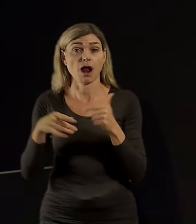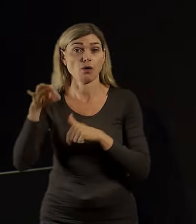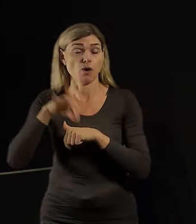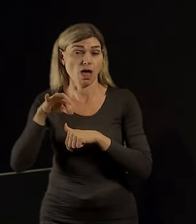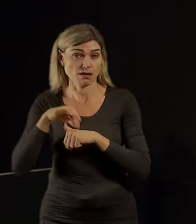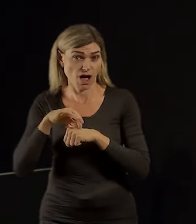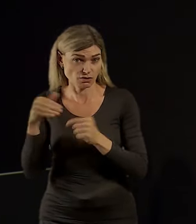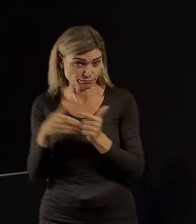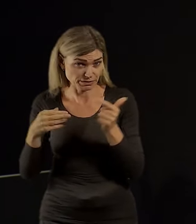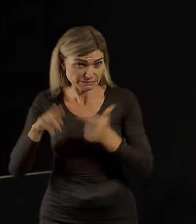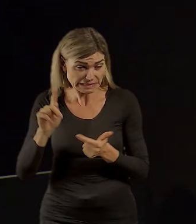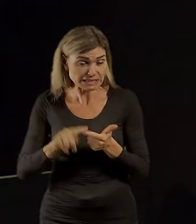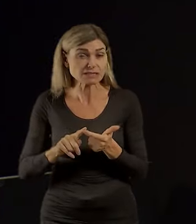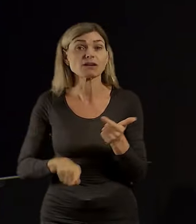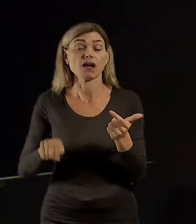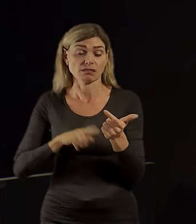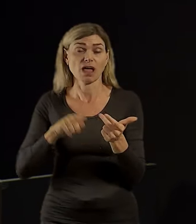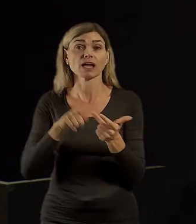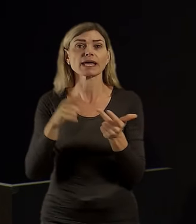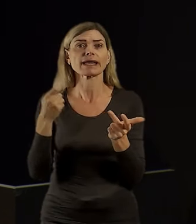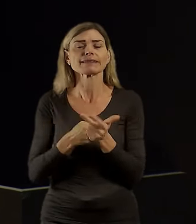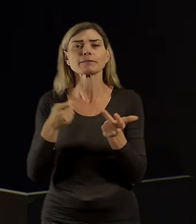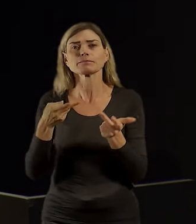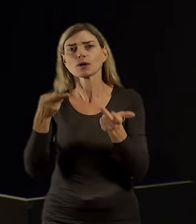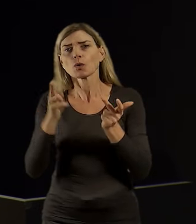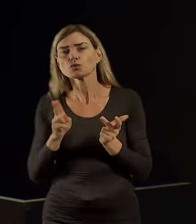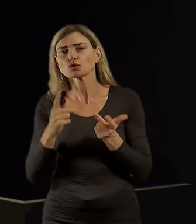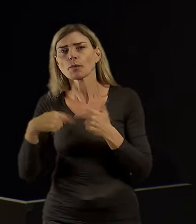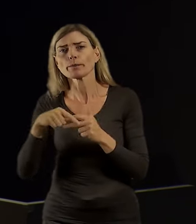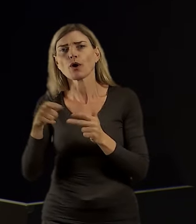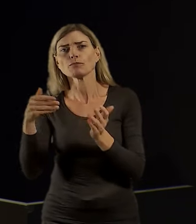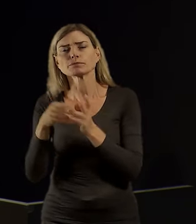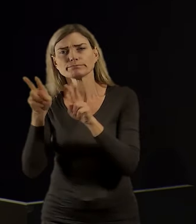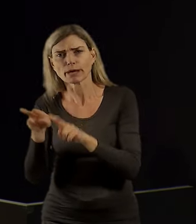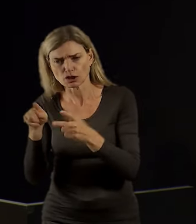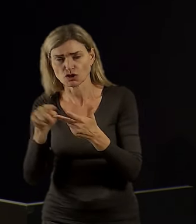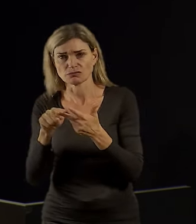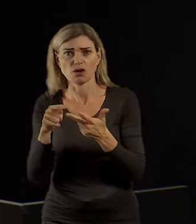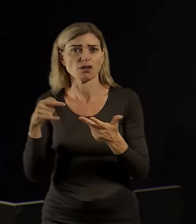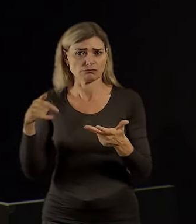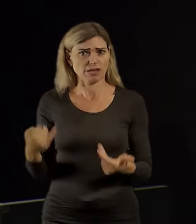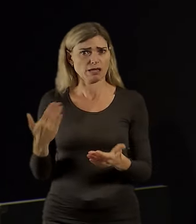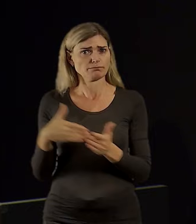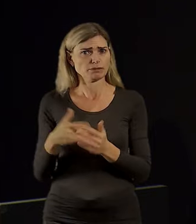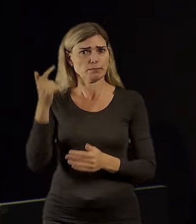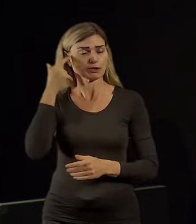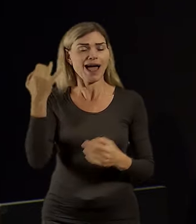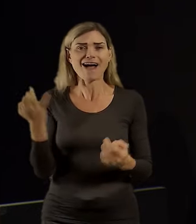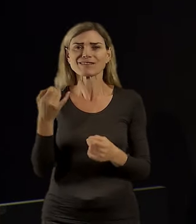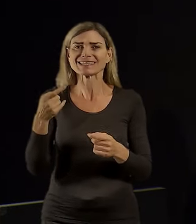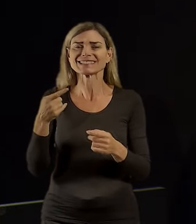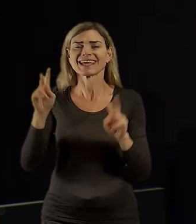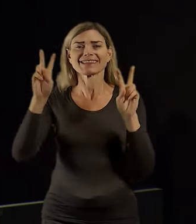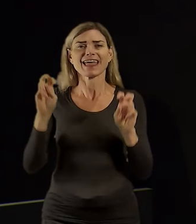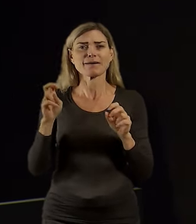lékařů a také lůžka dlouhodobé péče. Takže na to si myslíme je potřeba myslet. A co se týče 15-minutového města, jak